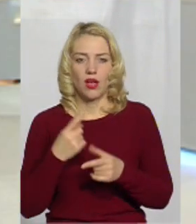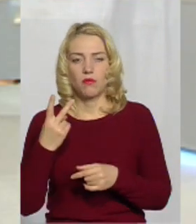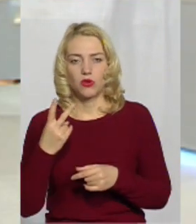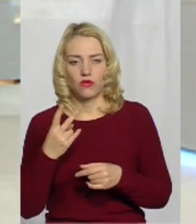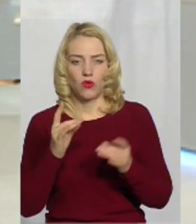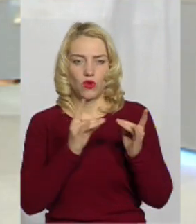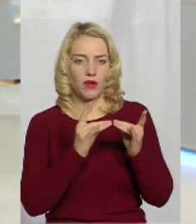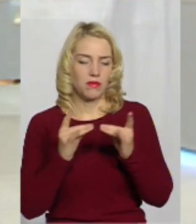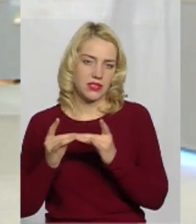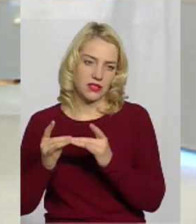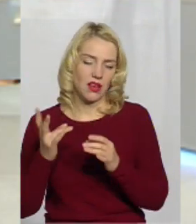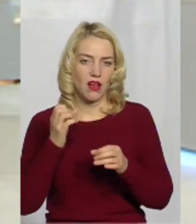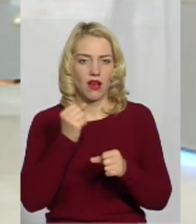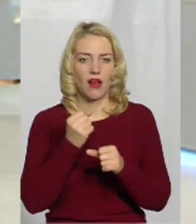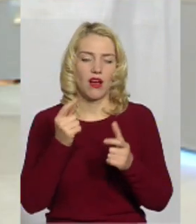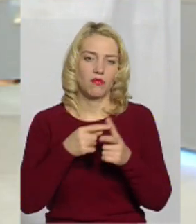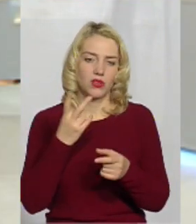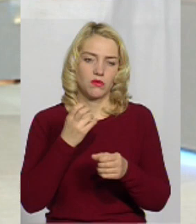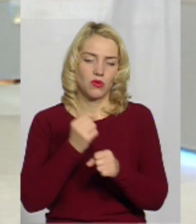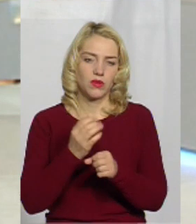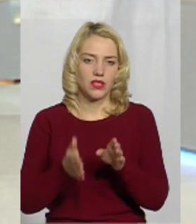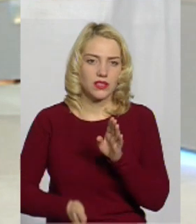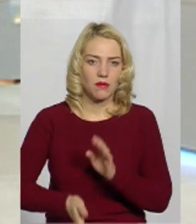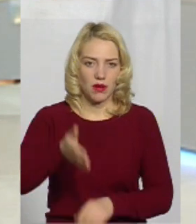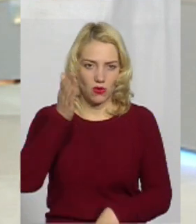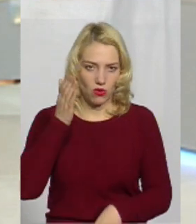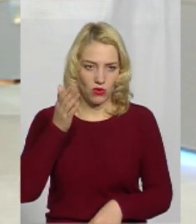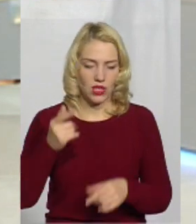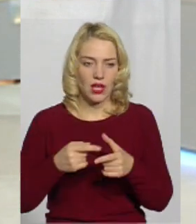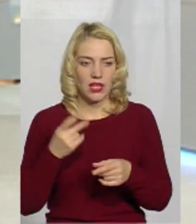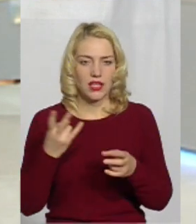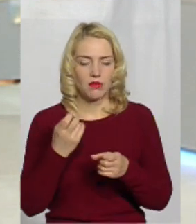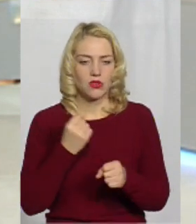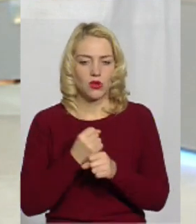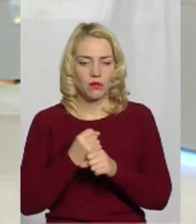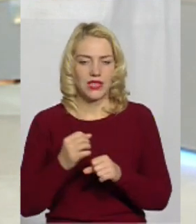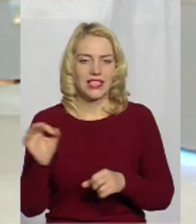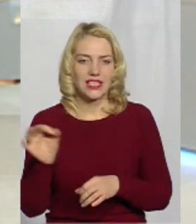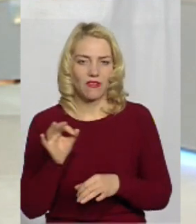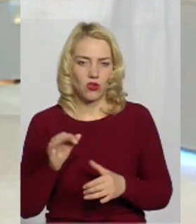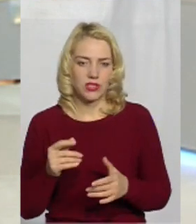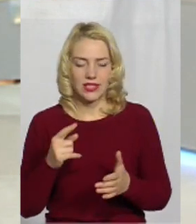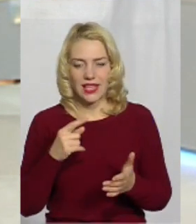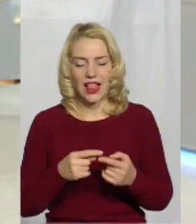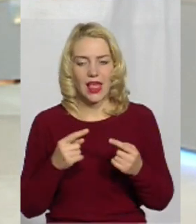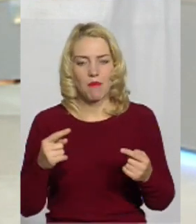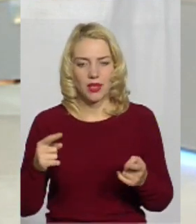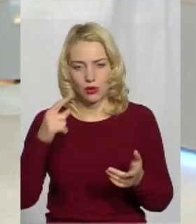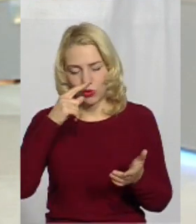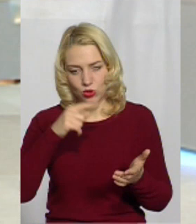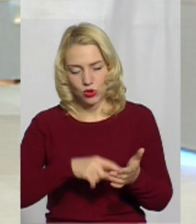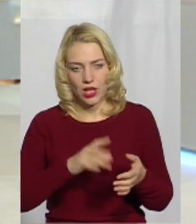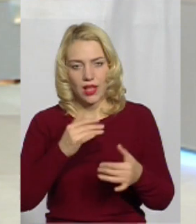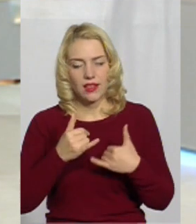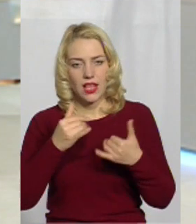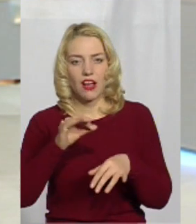нам потрібно ставити якісь перегородки, потрібно зробити санвузли з елементами доступності саме для доступності хворих